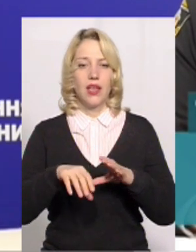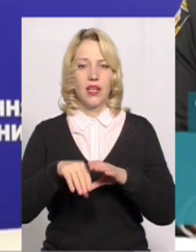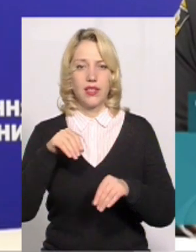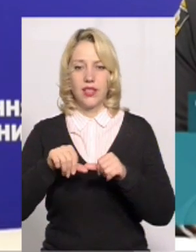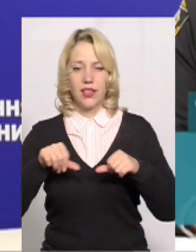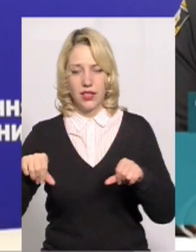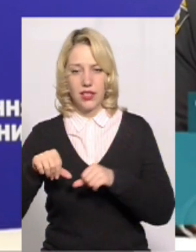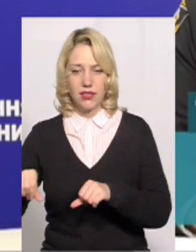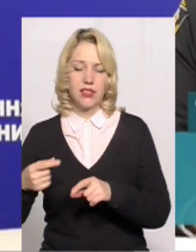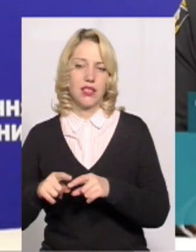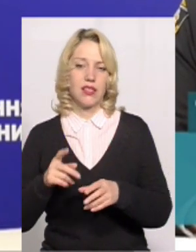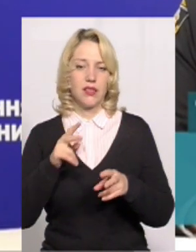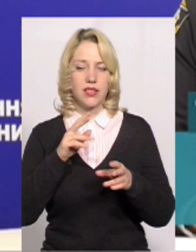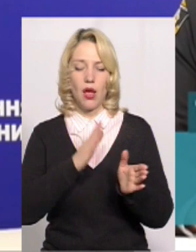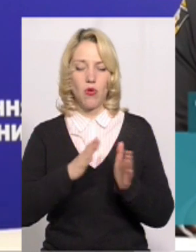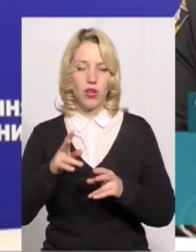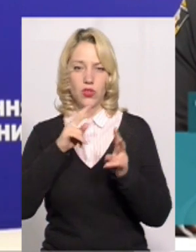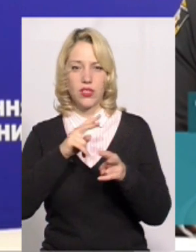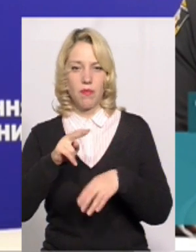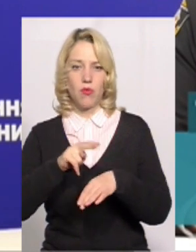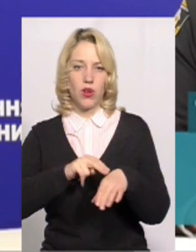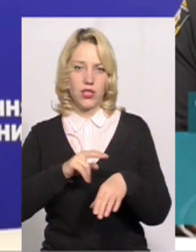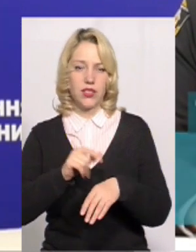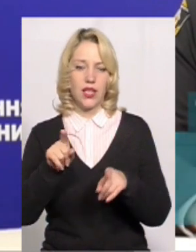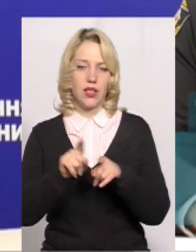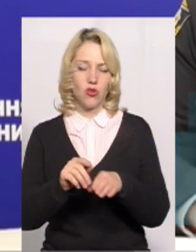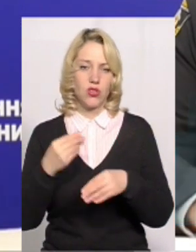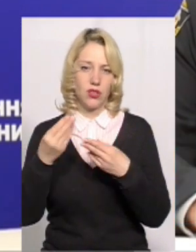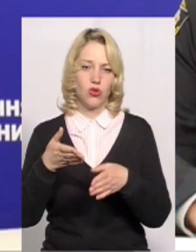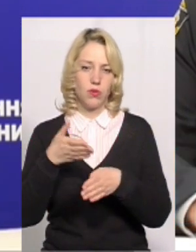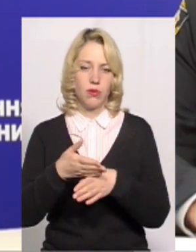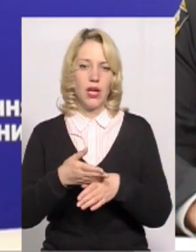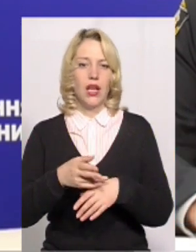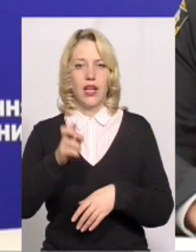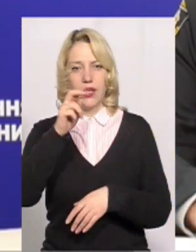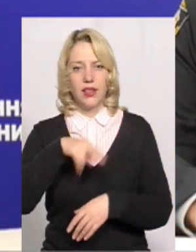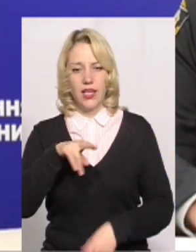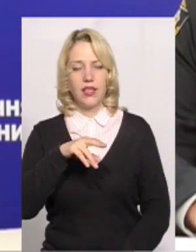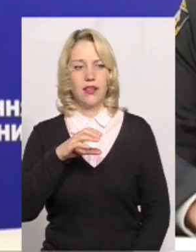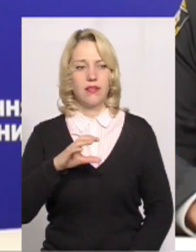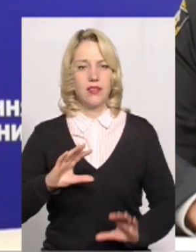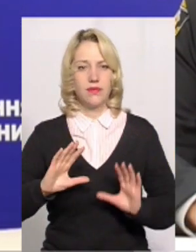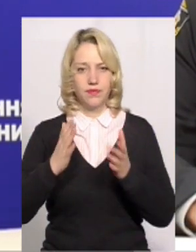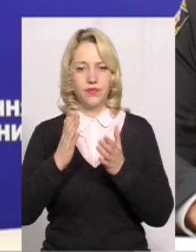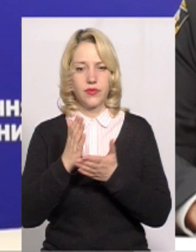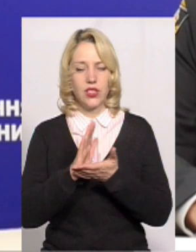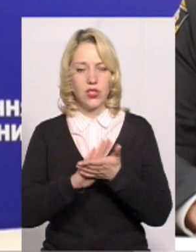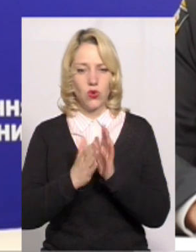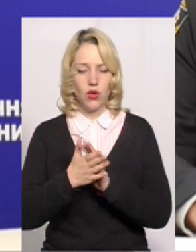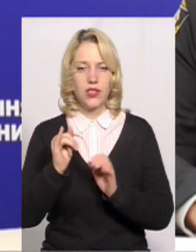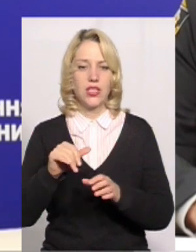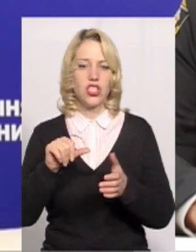стежить працівник поліції. Їм надають допомогу також працівники Державної служби з надзвичайних ситуацій та члени громадських формувань.